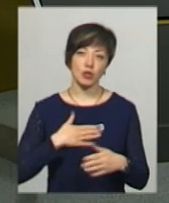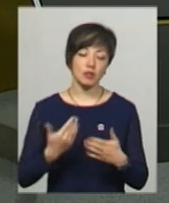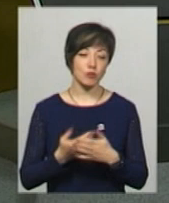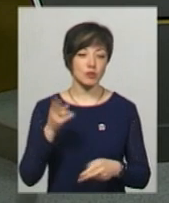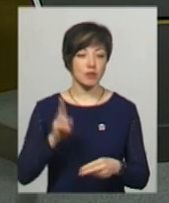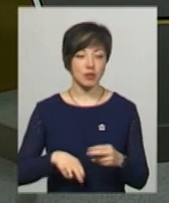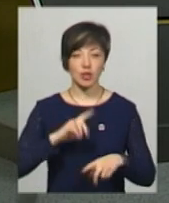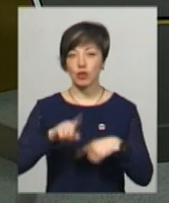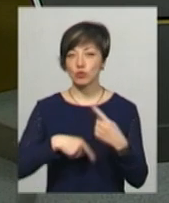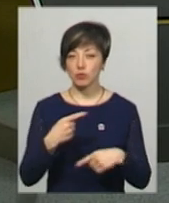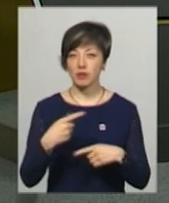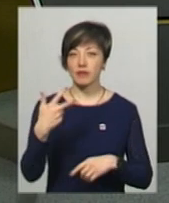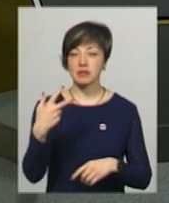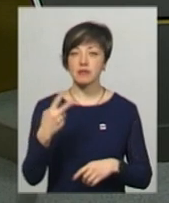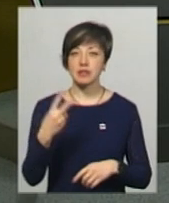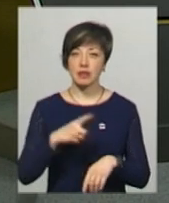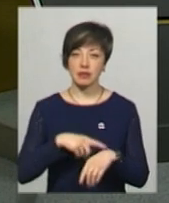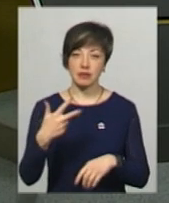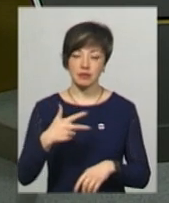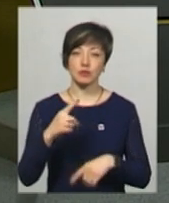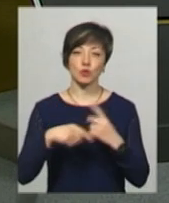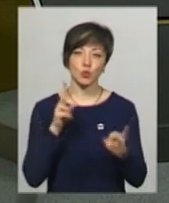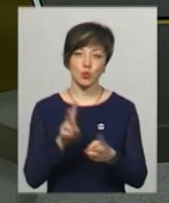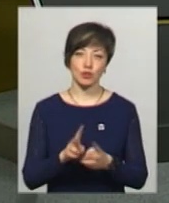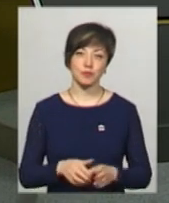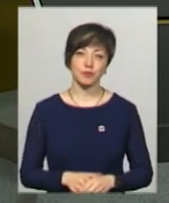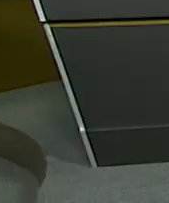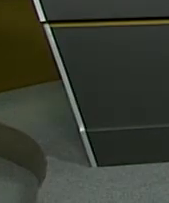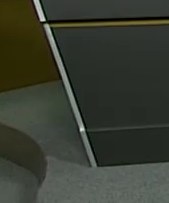завершено. Наступний вийде в ефір о 20.30. Тож до зустрічі.